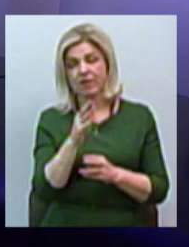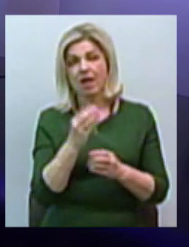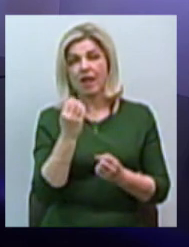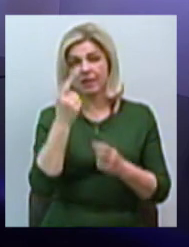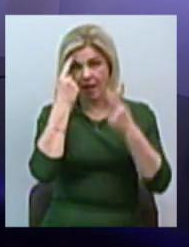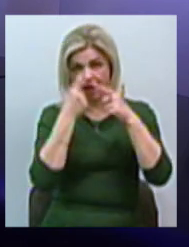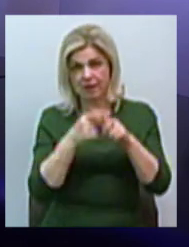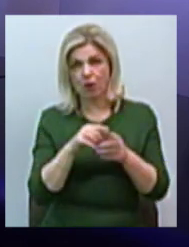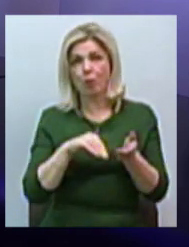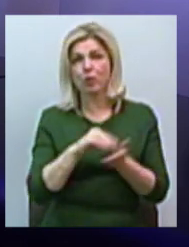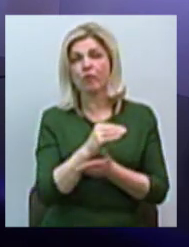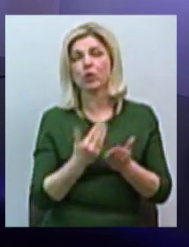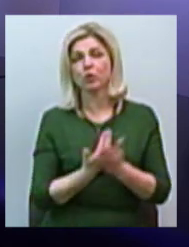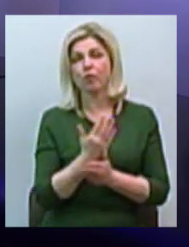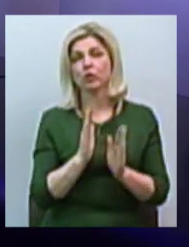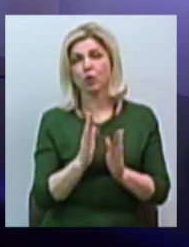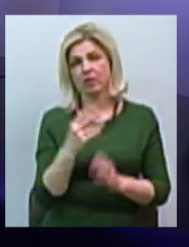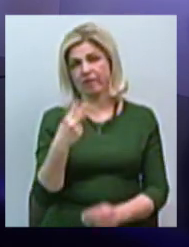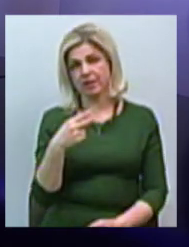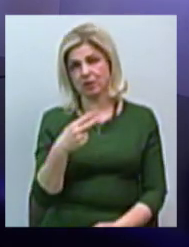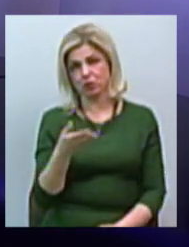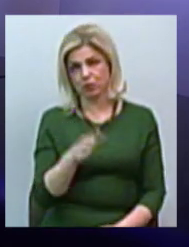приобріли нових, вони порядка 20 единиц.